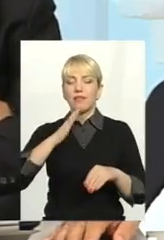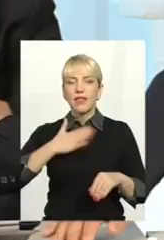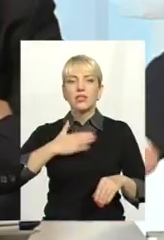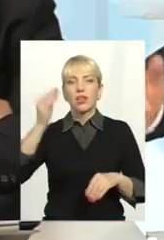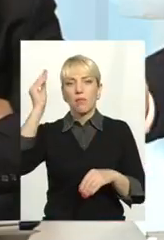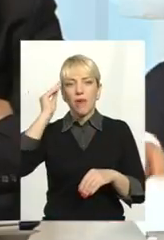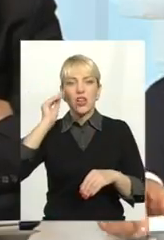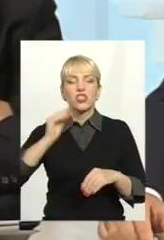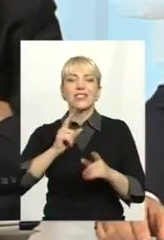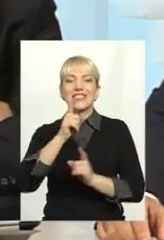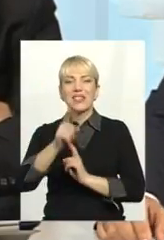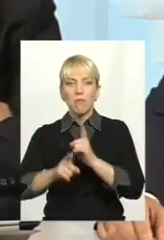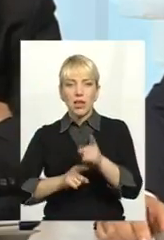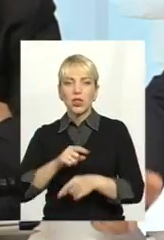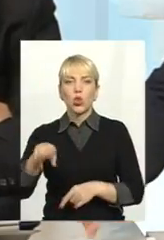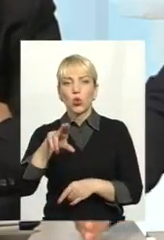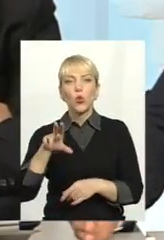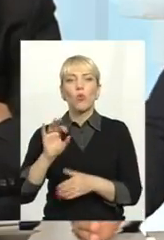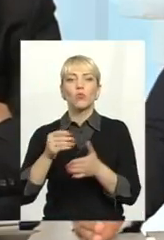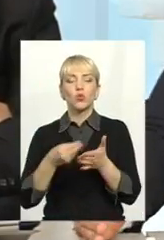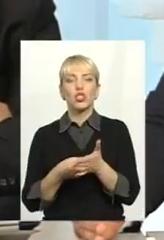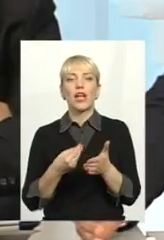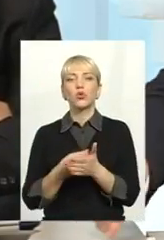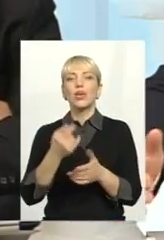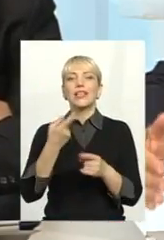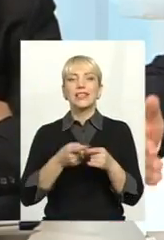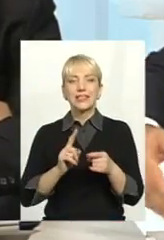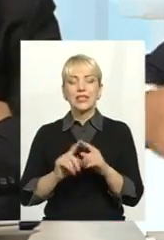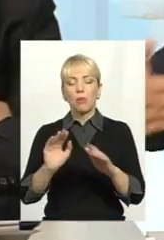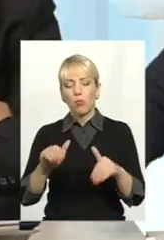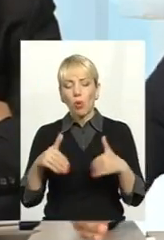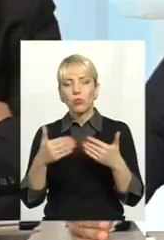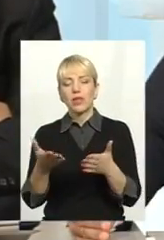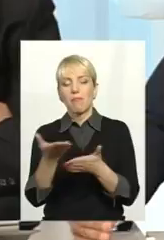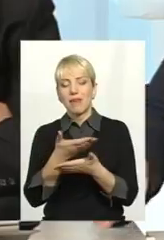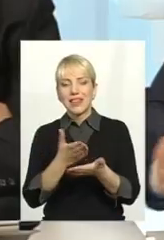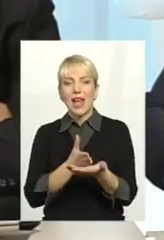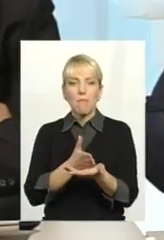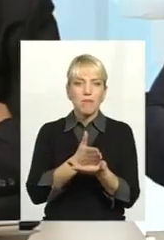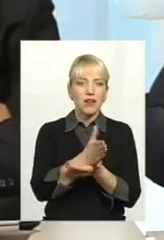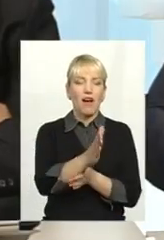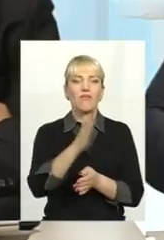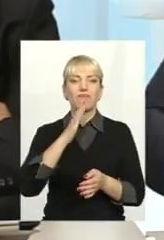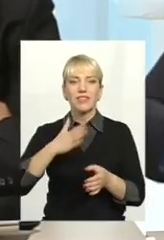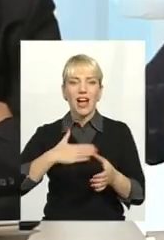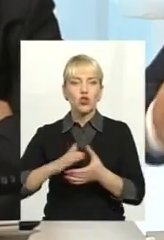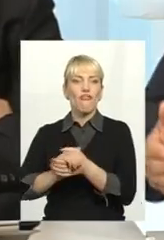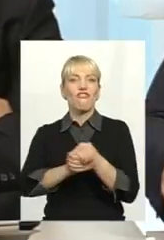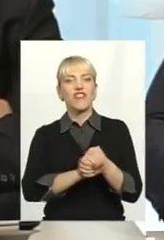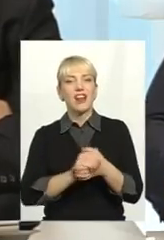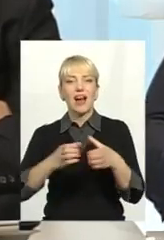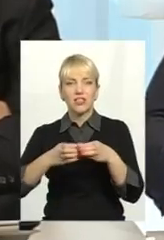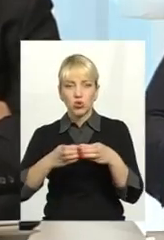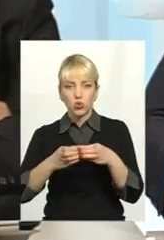ці пропозиції ми направимо в нашу фракцію, щоб вона консолідовано внесла свої